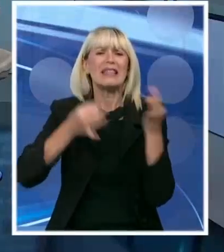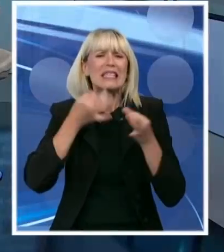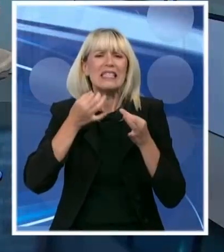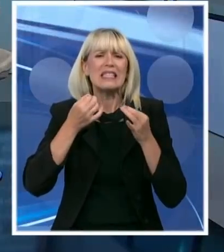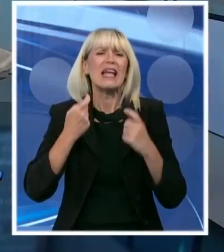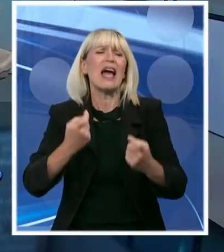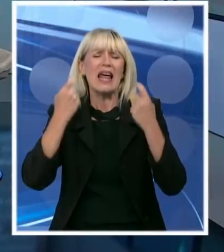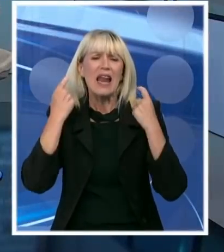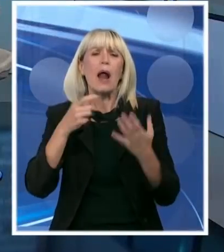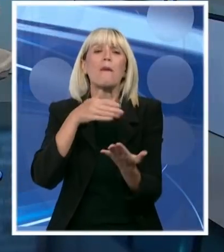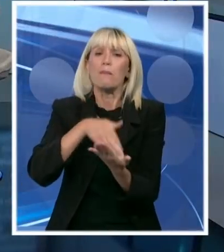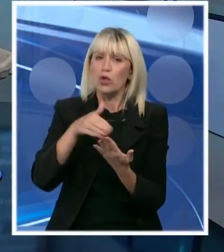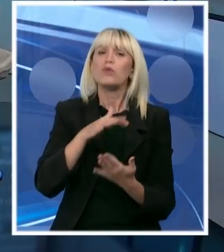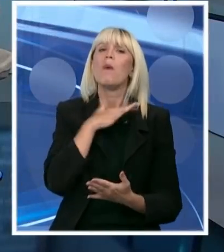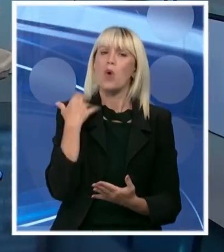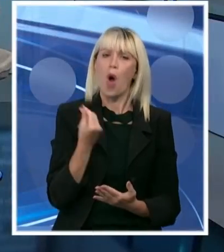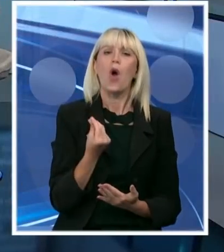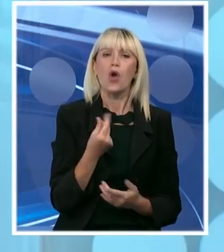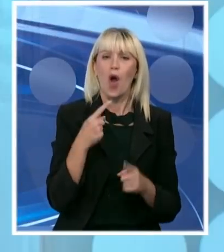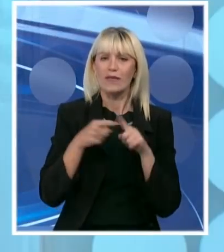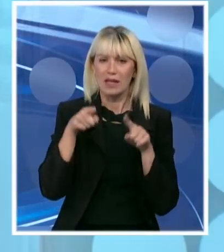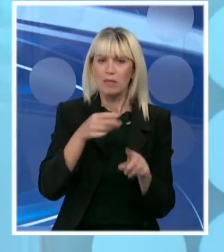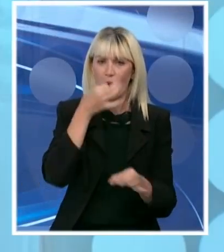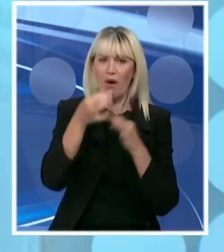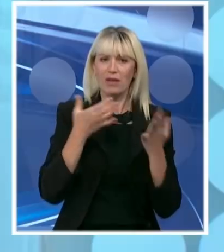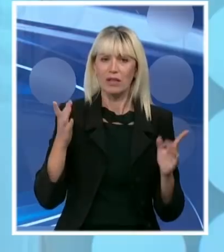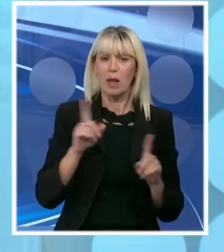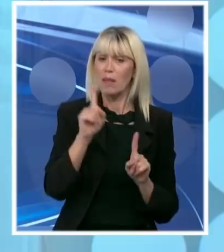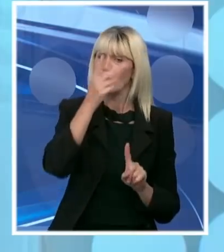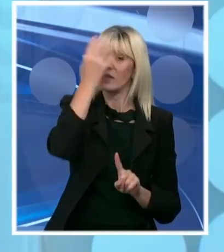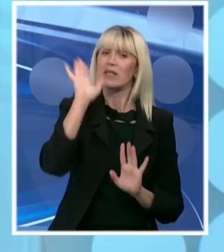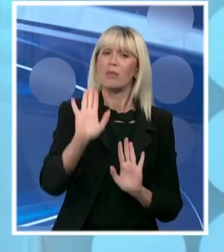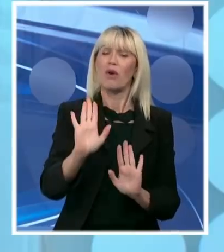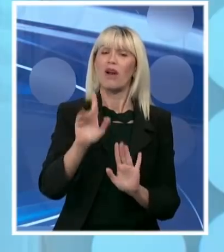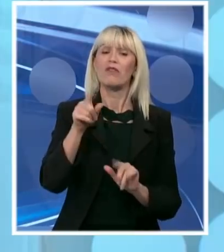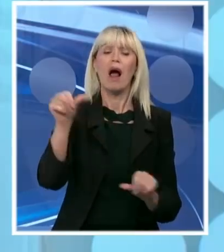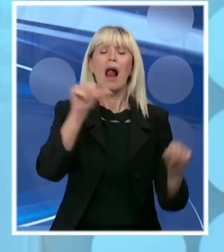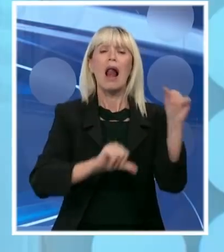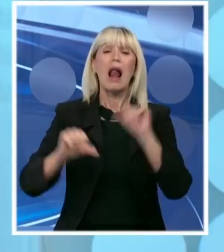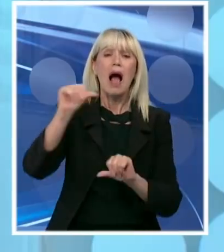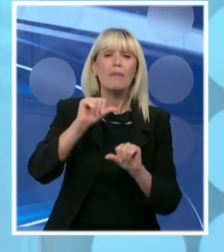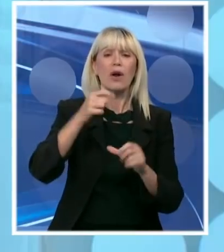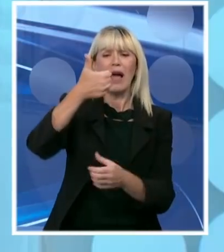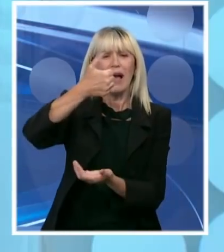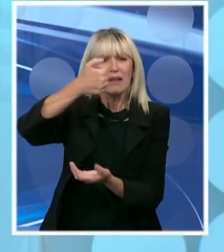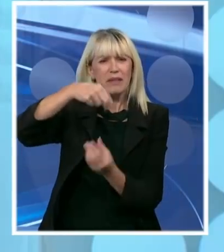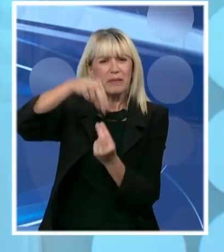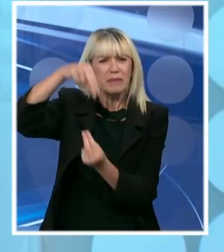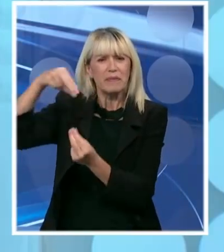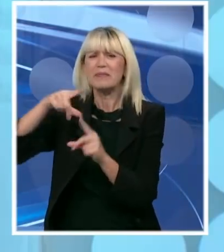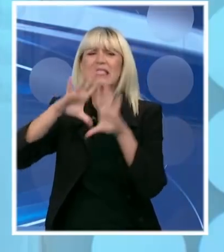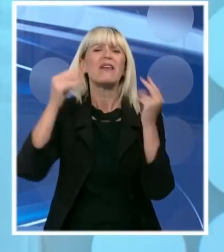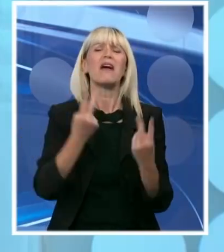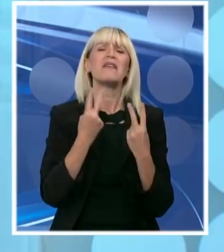sistema. Trošimo ogromno novac. Ne zaboravite da nas sa laborantima, reagensima, svim drugim, košta oko